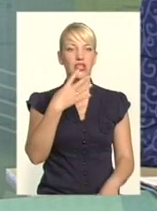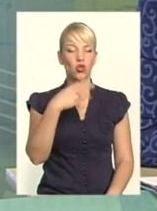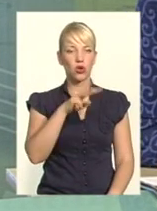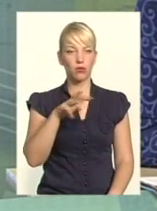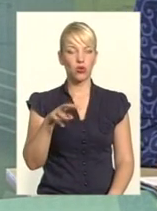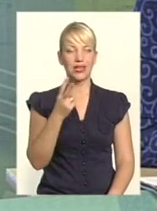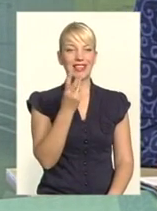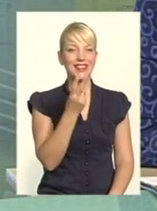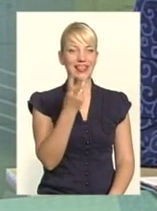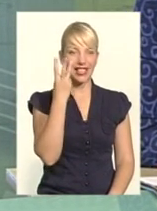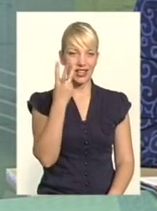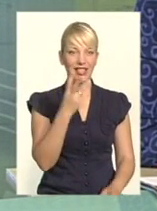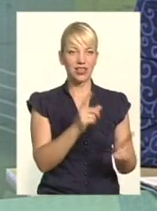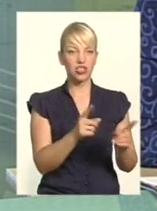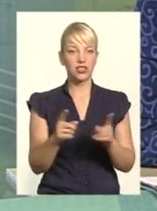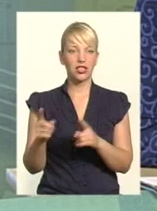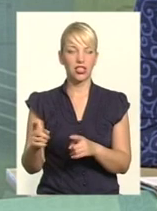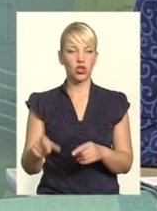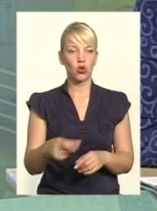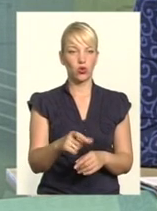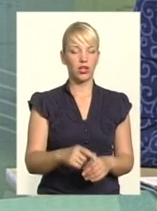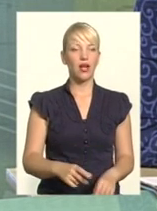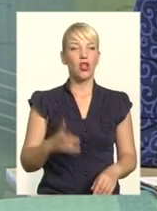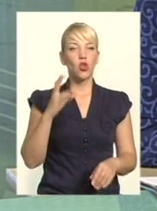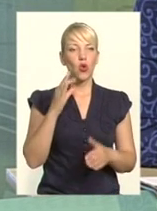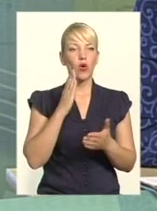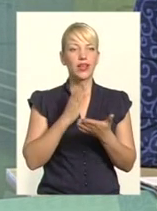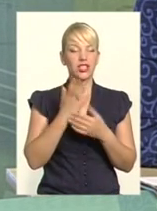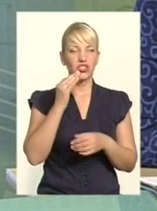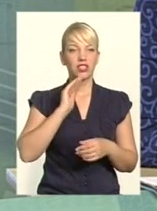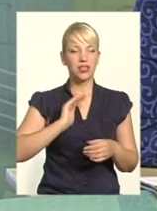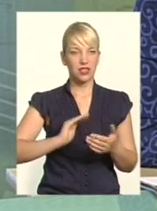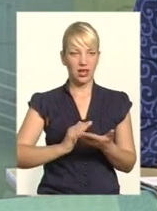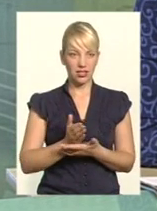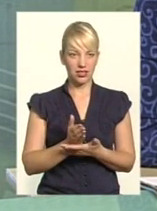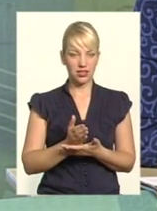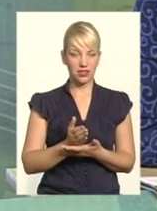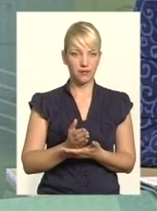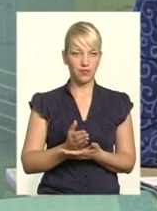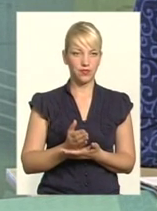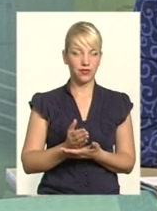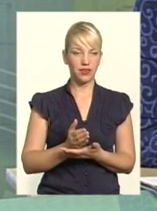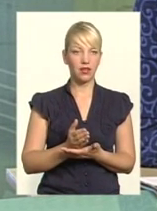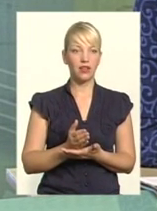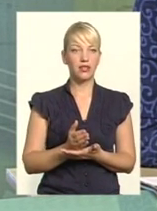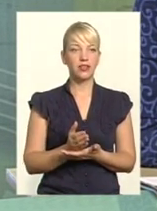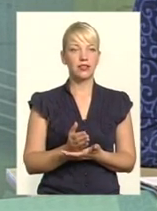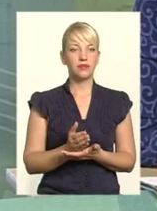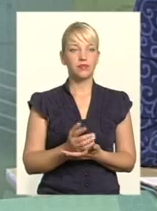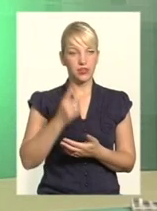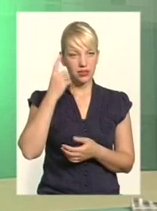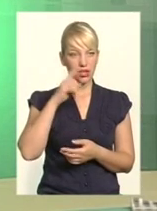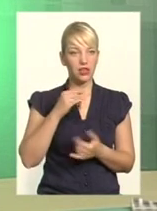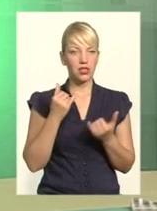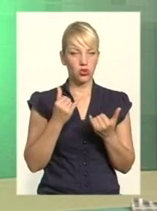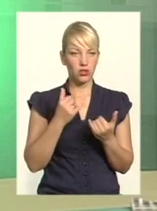є інша сторона медалі. Це якість, з якою роблять раз. Це, ну, знаєте, сьогодні,